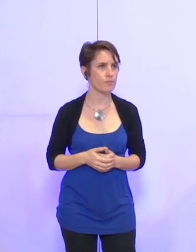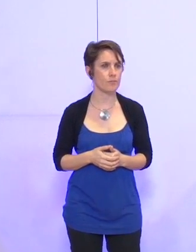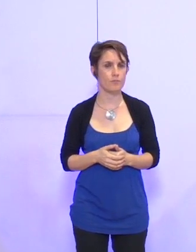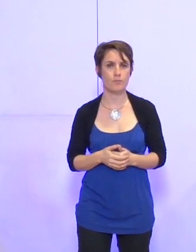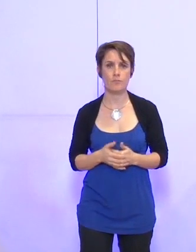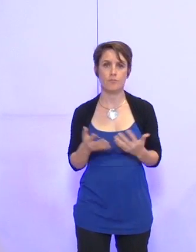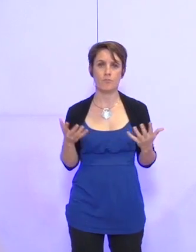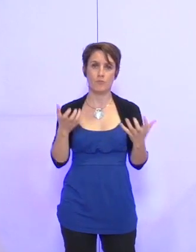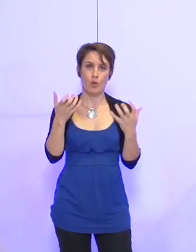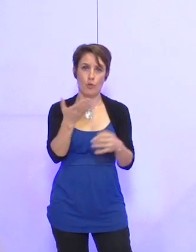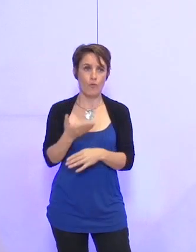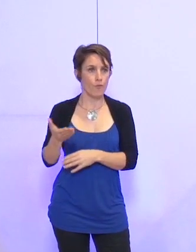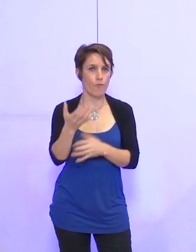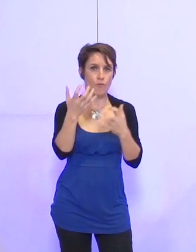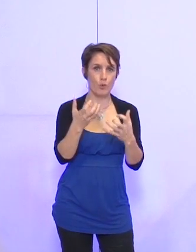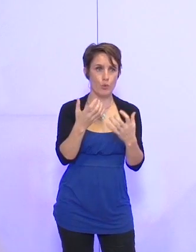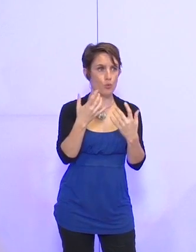Est-ce qu'il y a des questions ?